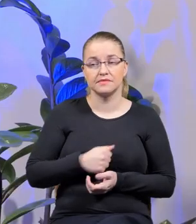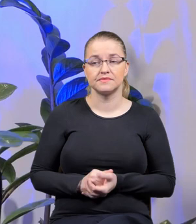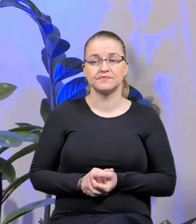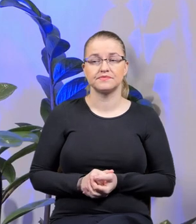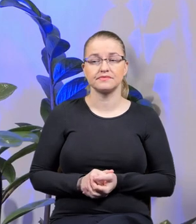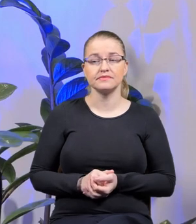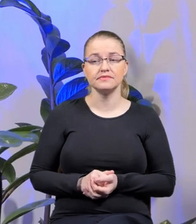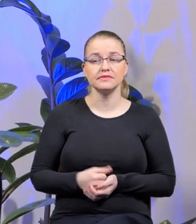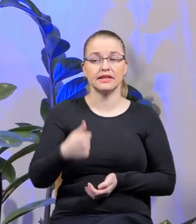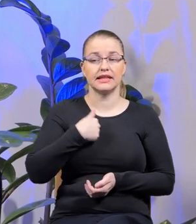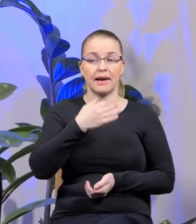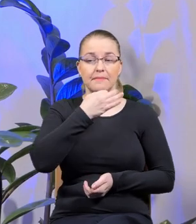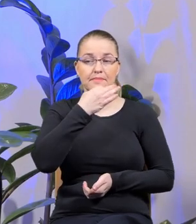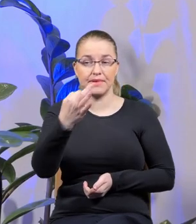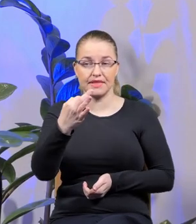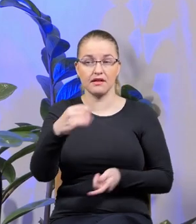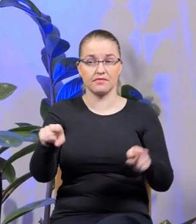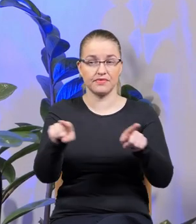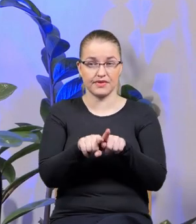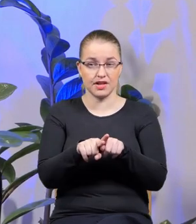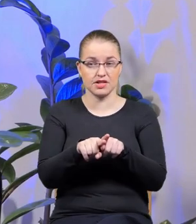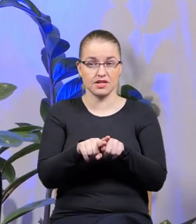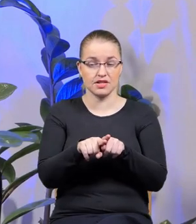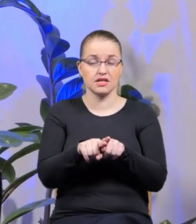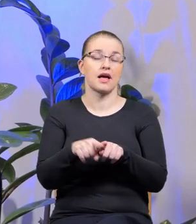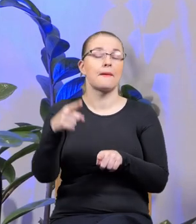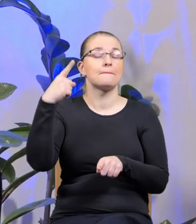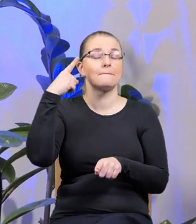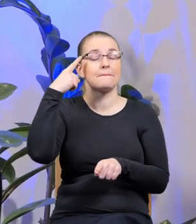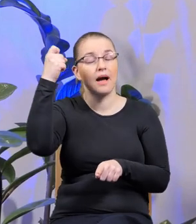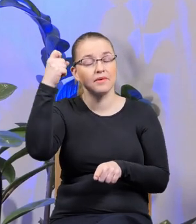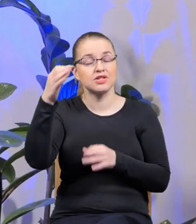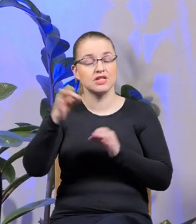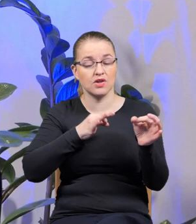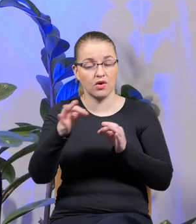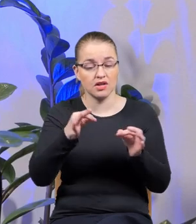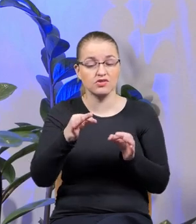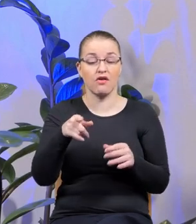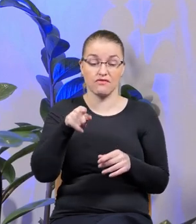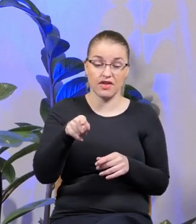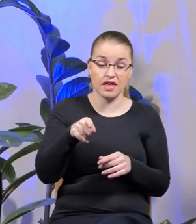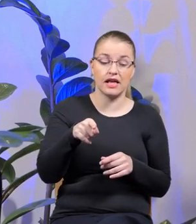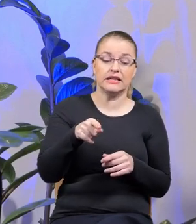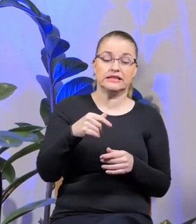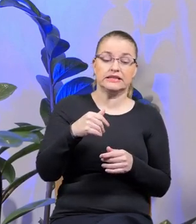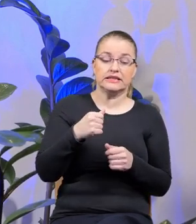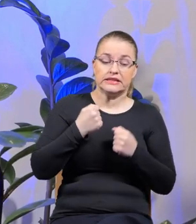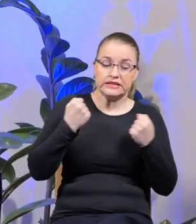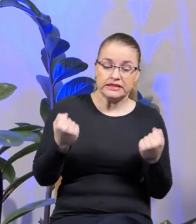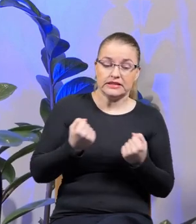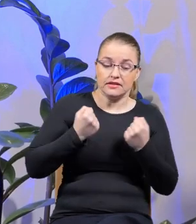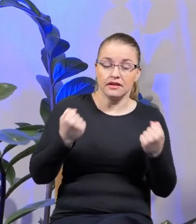pytałam też o tę pamięć historyczną, z którą zmagacie się pisząc Wasze książki, ale skoro mówiliście o własnej